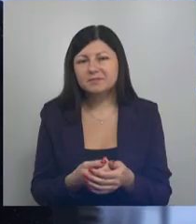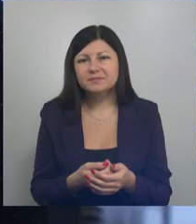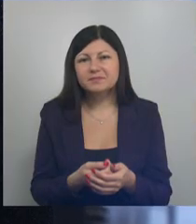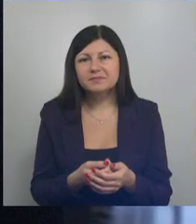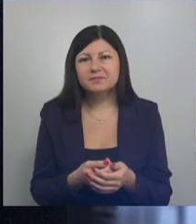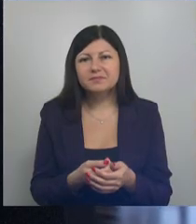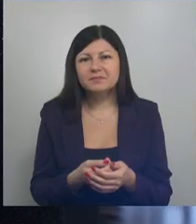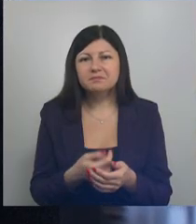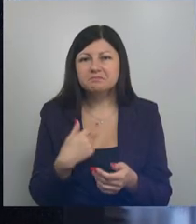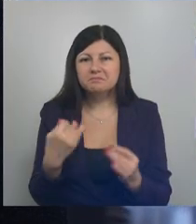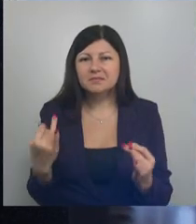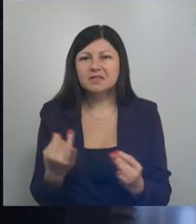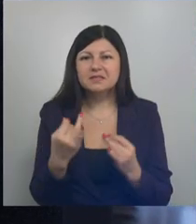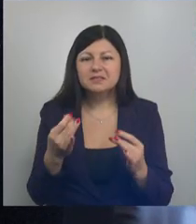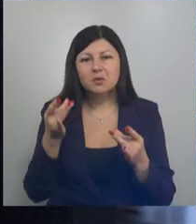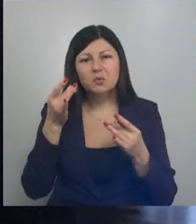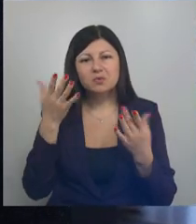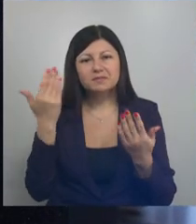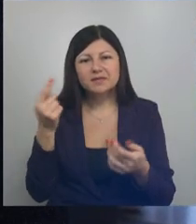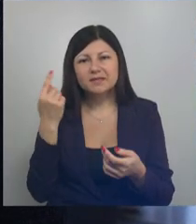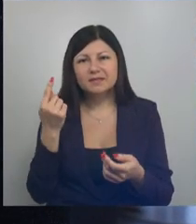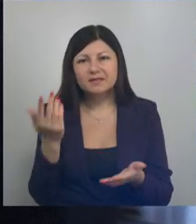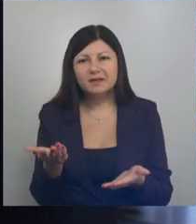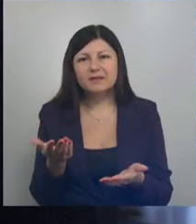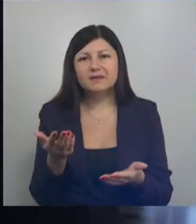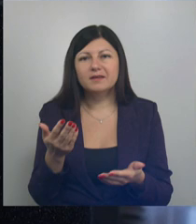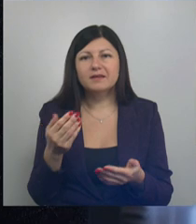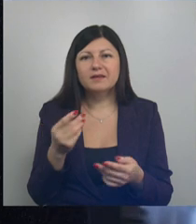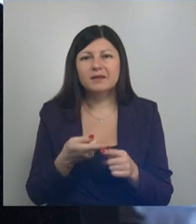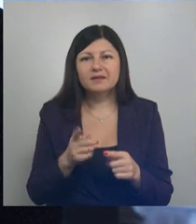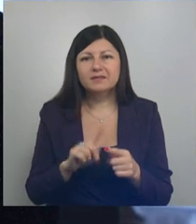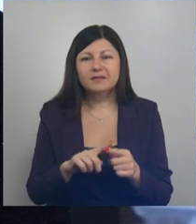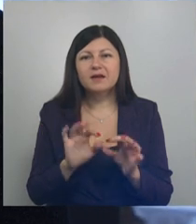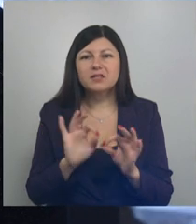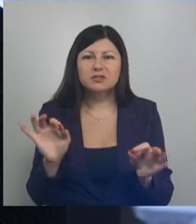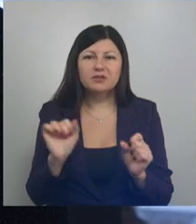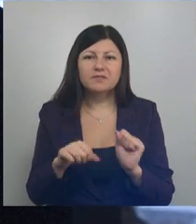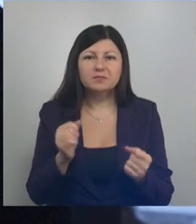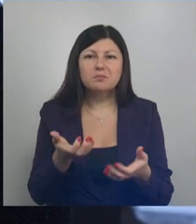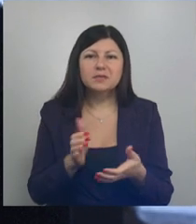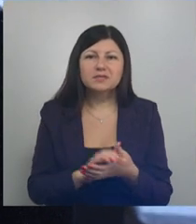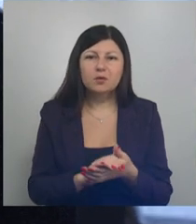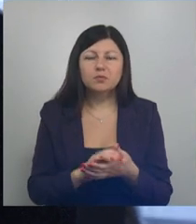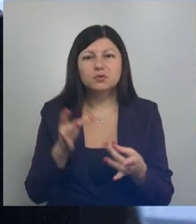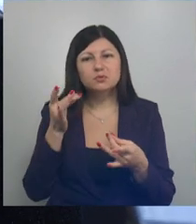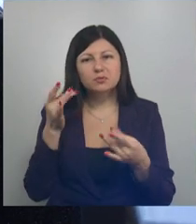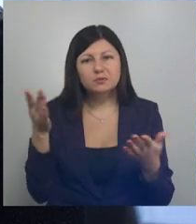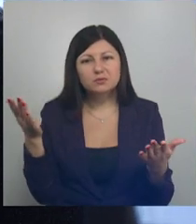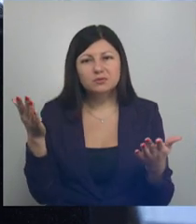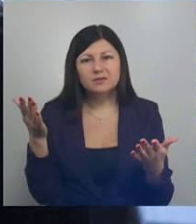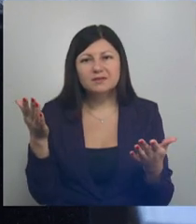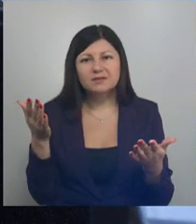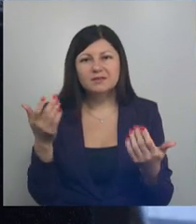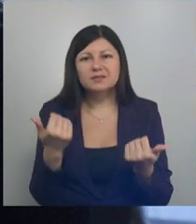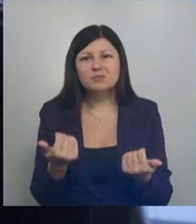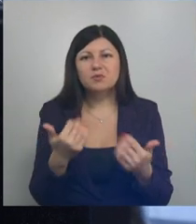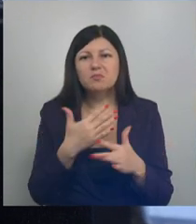Мне интересна культура Китая. Это отличная возможность познакомиться с культурой. Тем